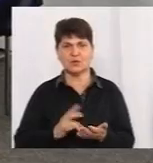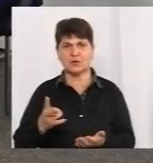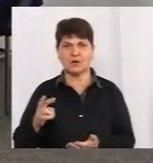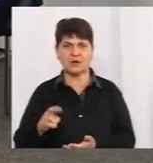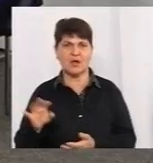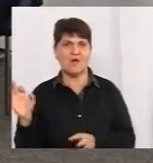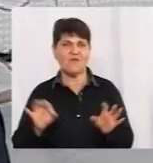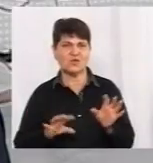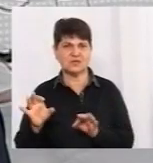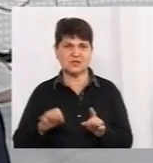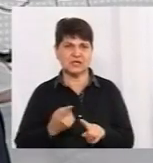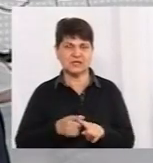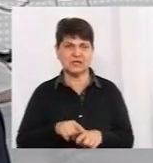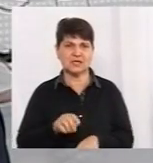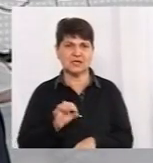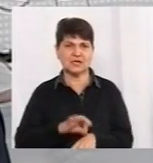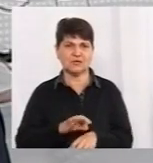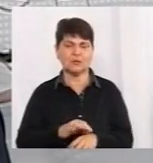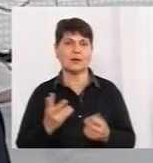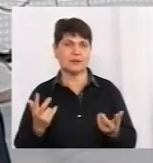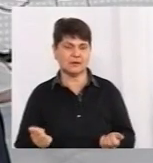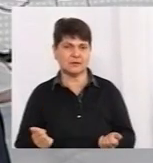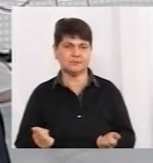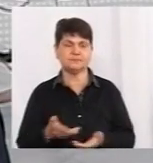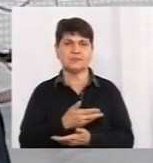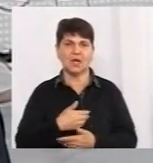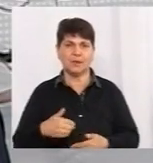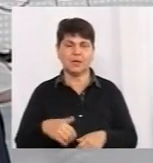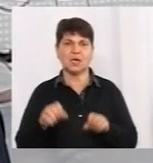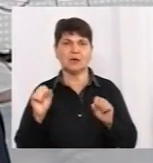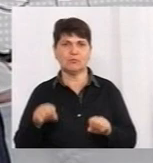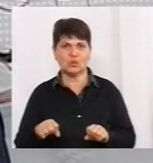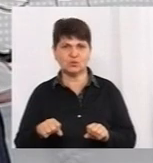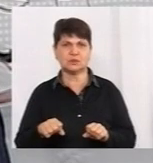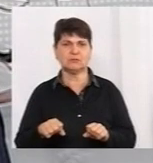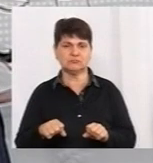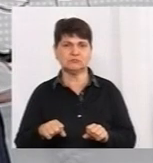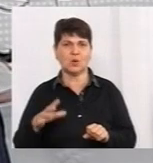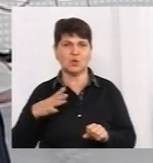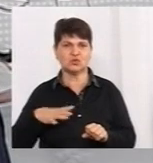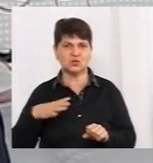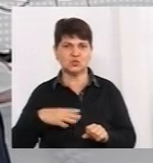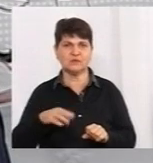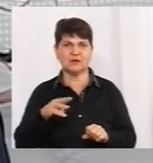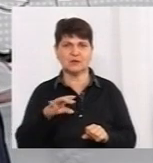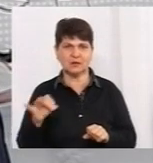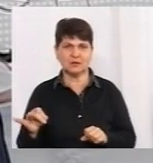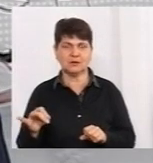восени, яка ваша думка? Так, тут ми дійсно можемо очікувати, тому що